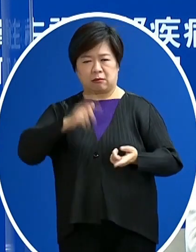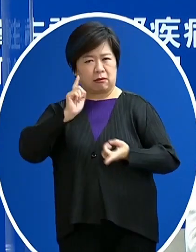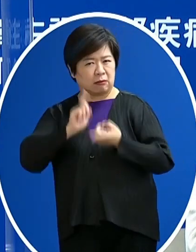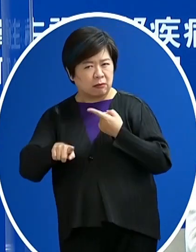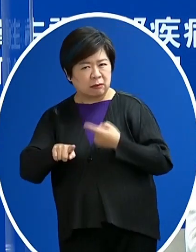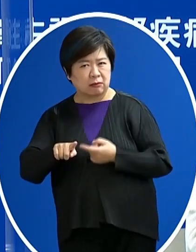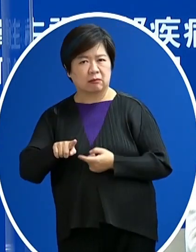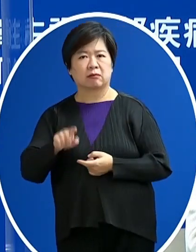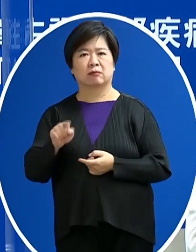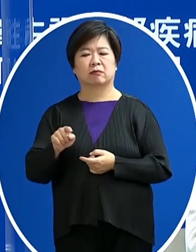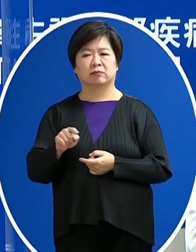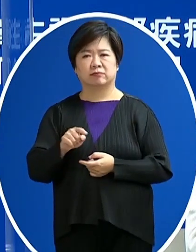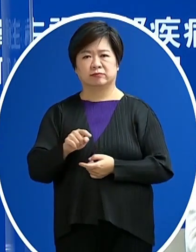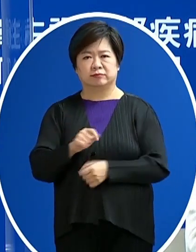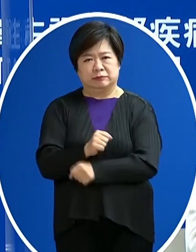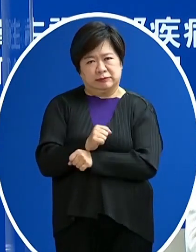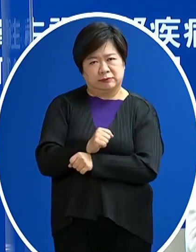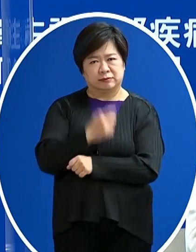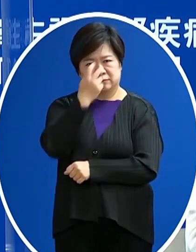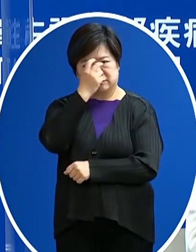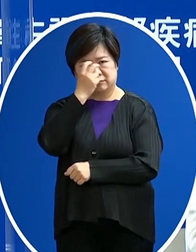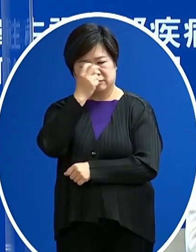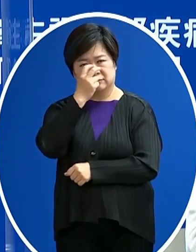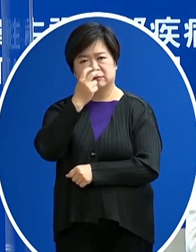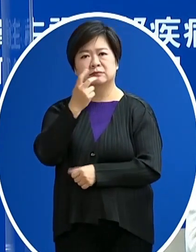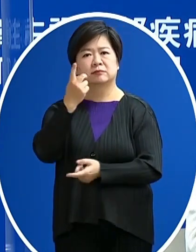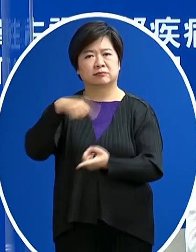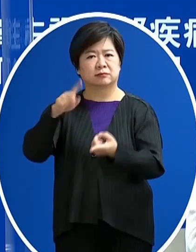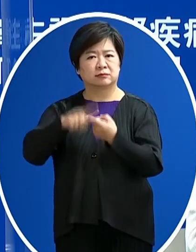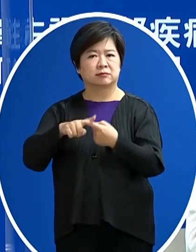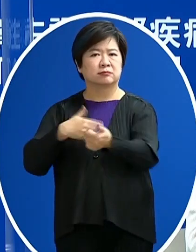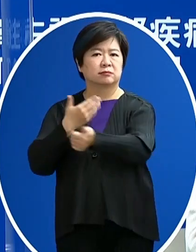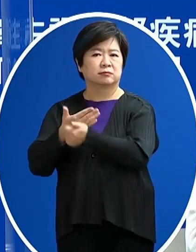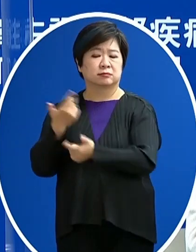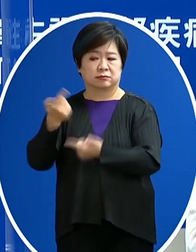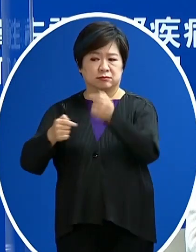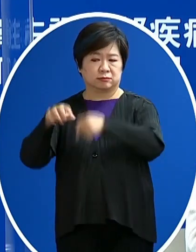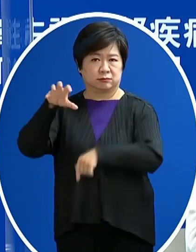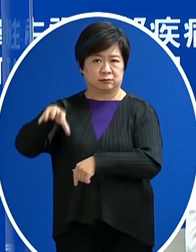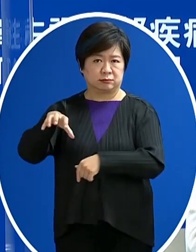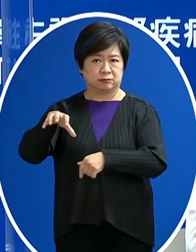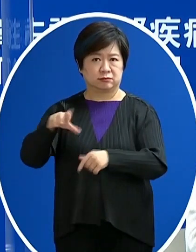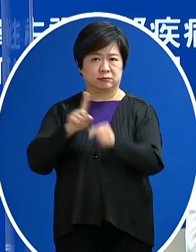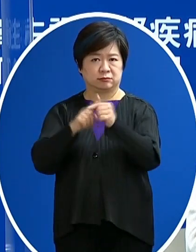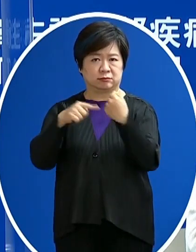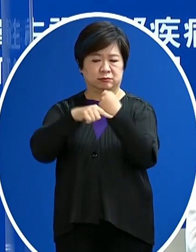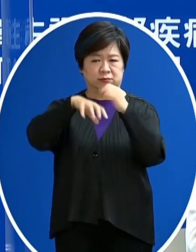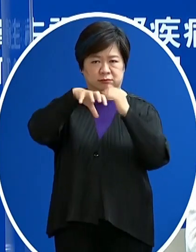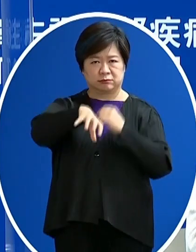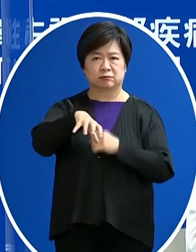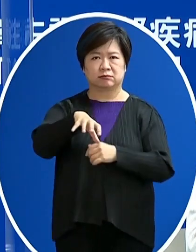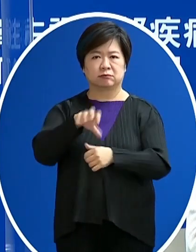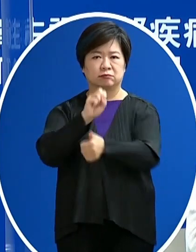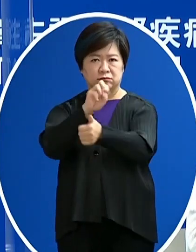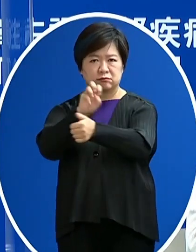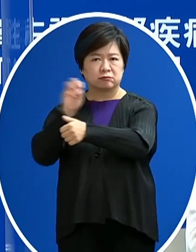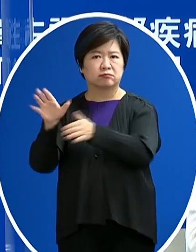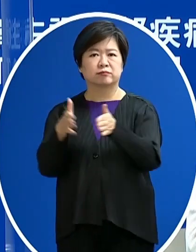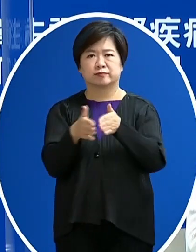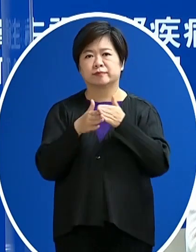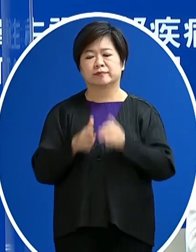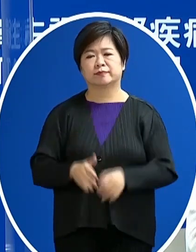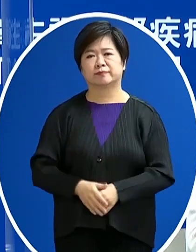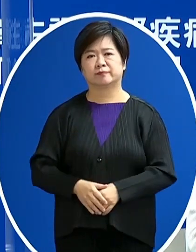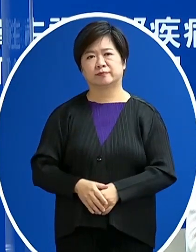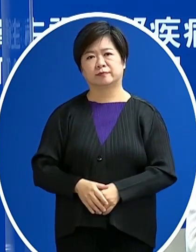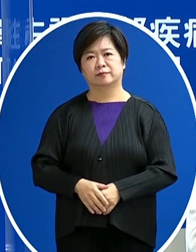那在健康偵測上面 也應該要讓這個實驗室或者院方來做相關的瞭解那至於